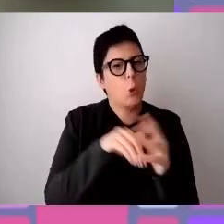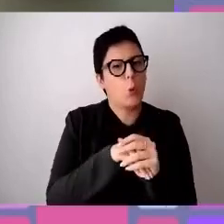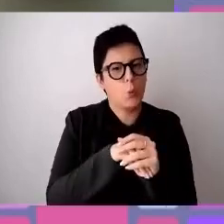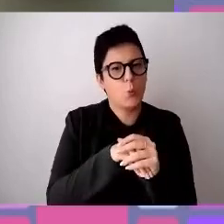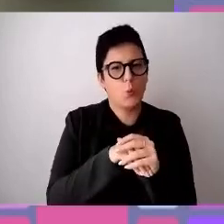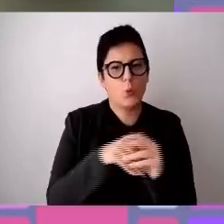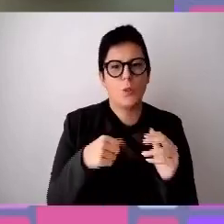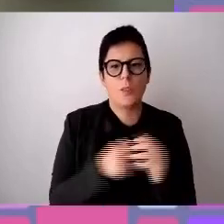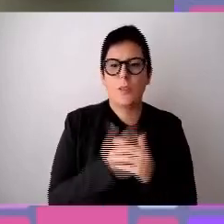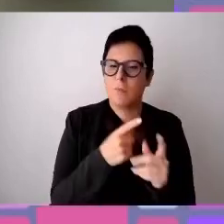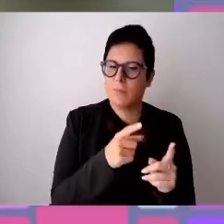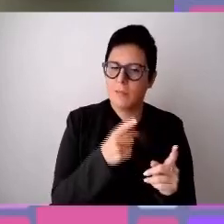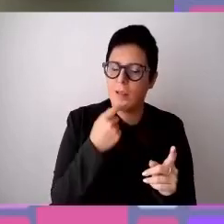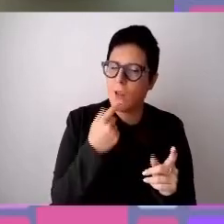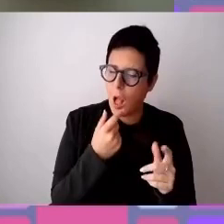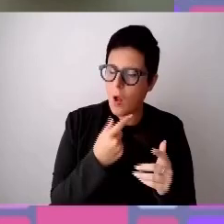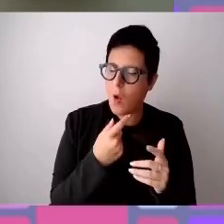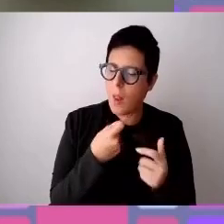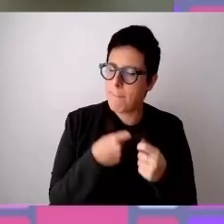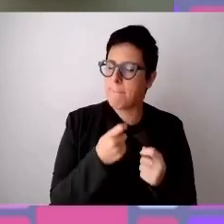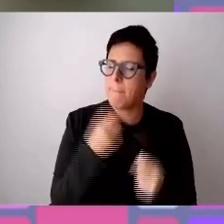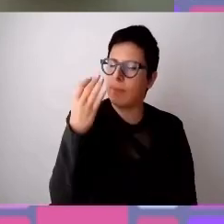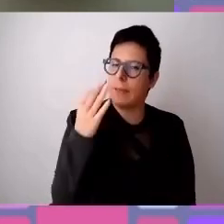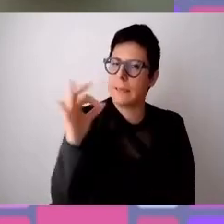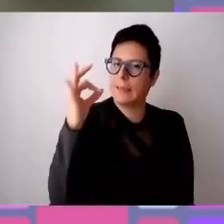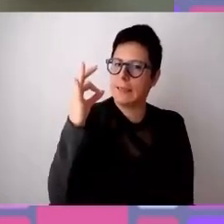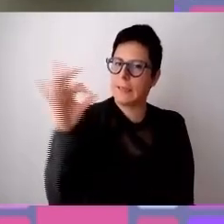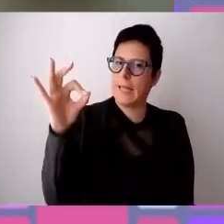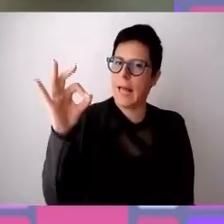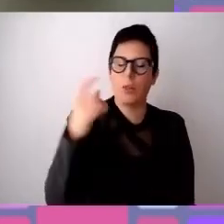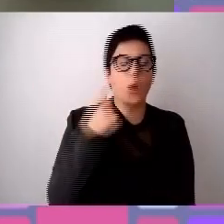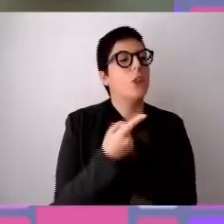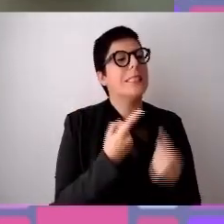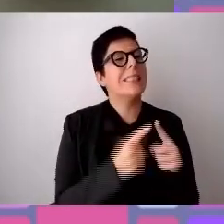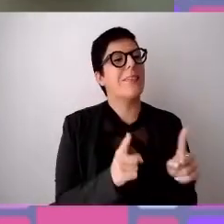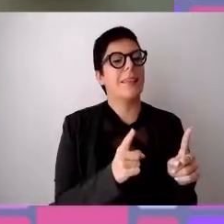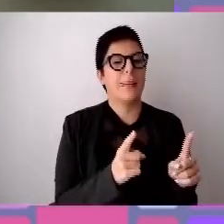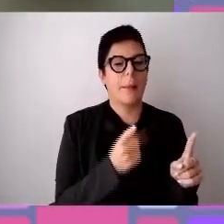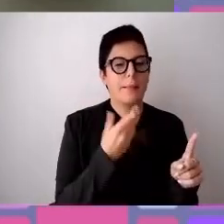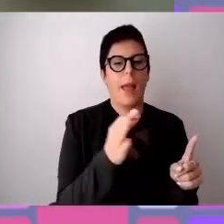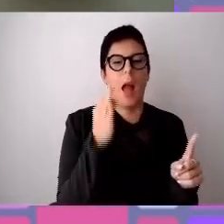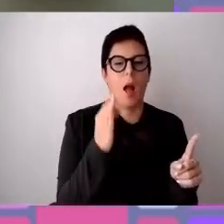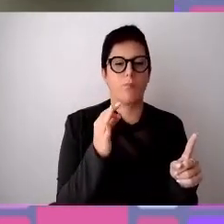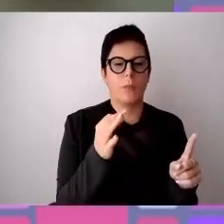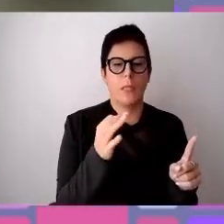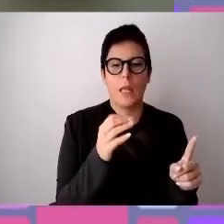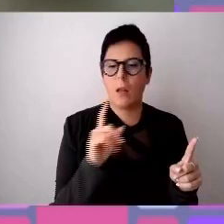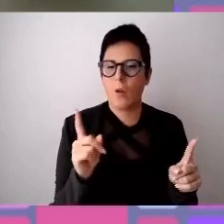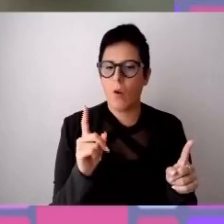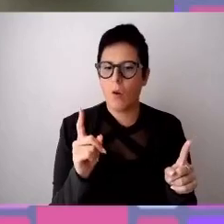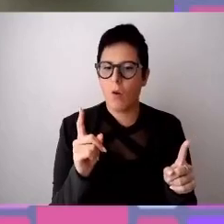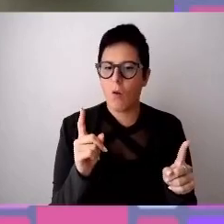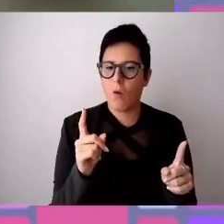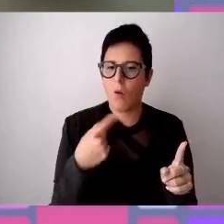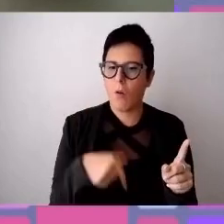talento. Qui stiamo parlando non di diversamente abili, non di, qui stiamo parlando di talenti, di persone e di talenti.